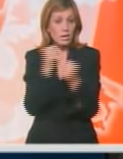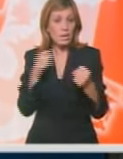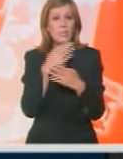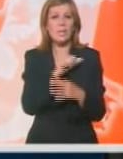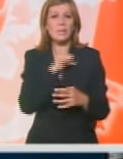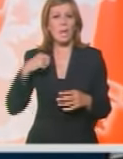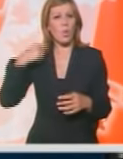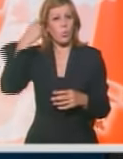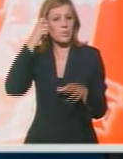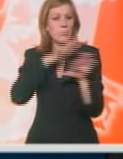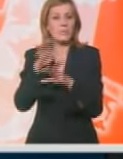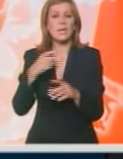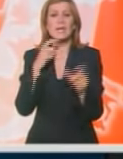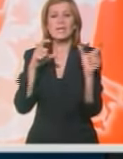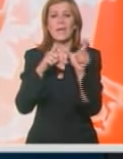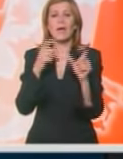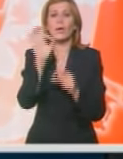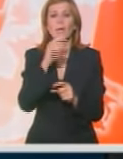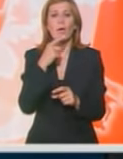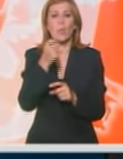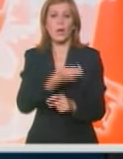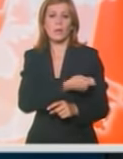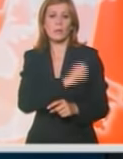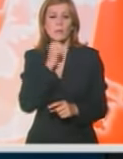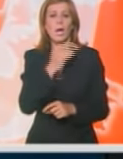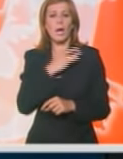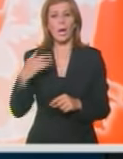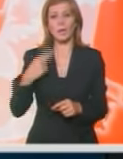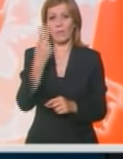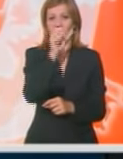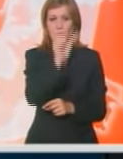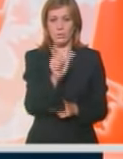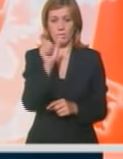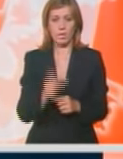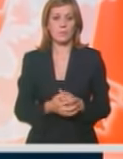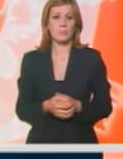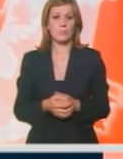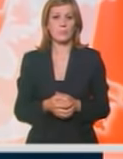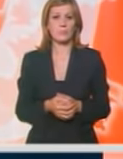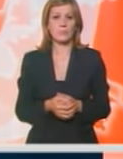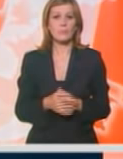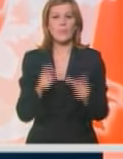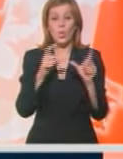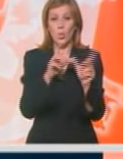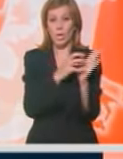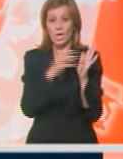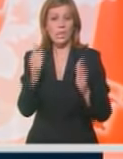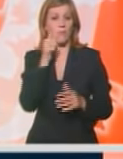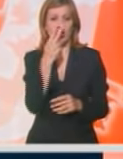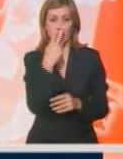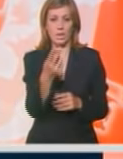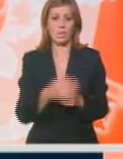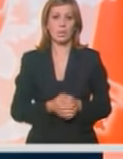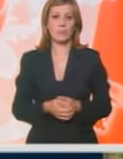samobiljačkom napadu u Severnoj Osetiji, ubijen je policajac, a ranjene su dve osobe. U nastavku vesti ćete